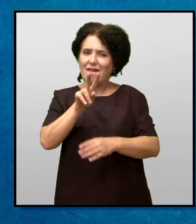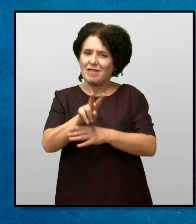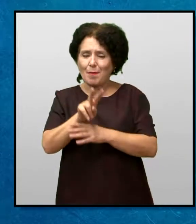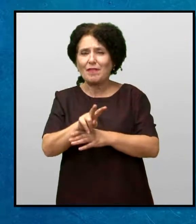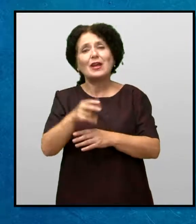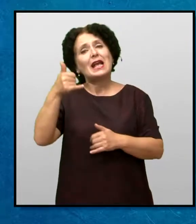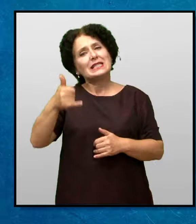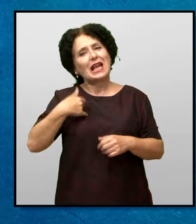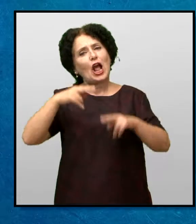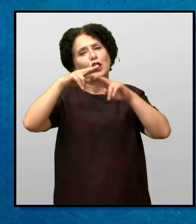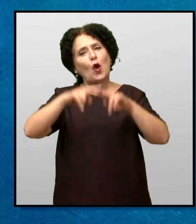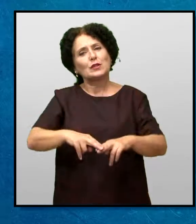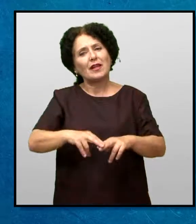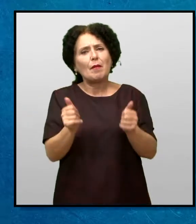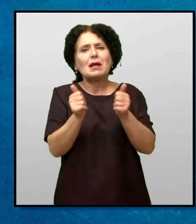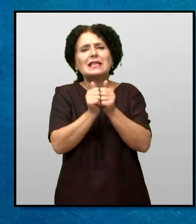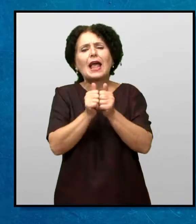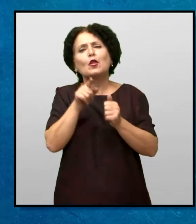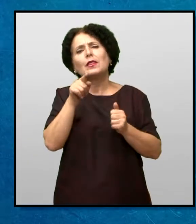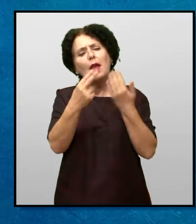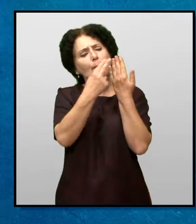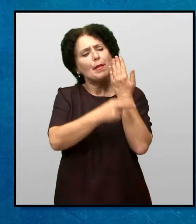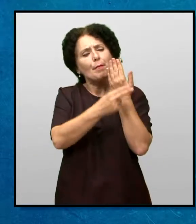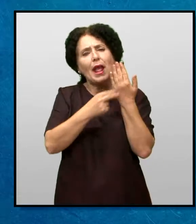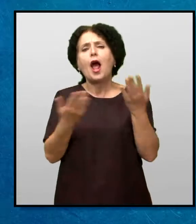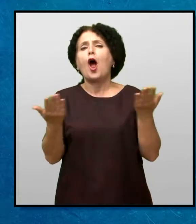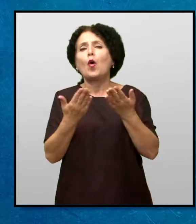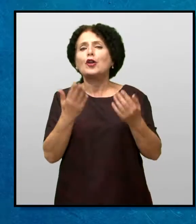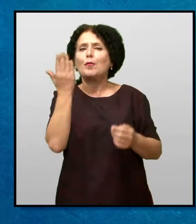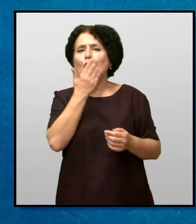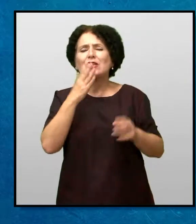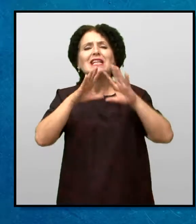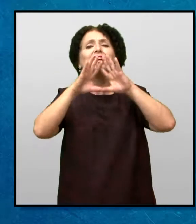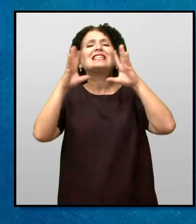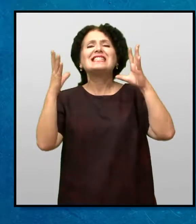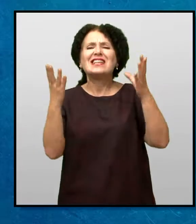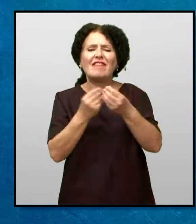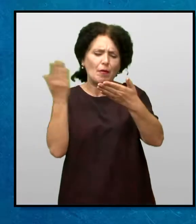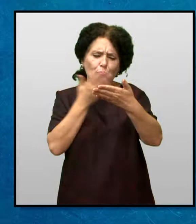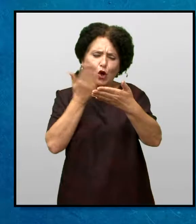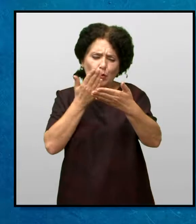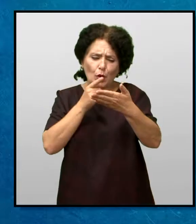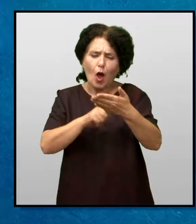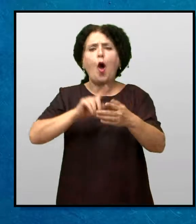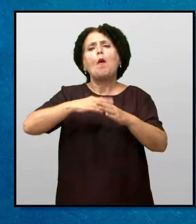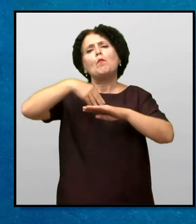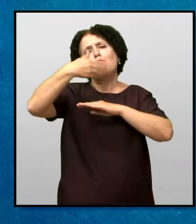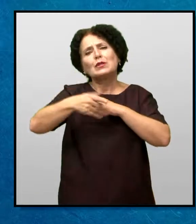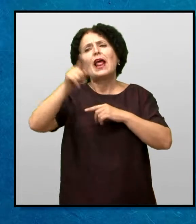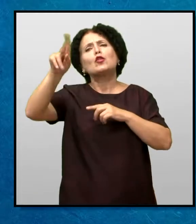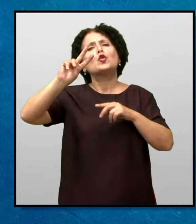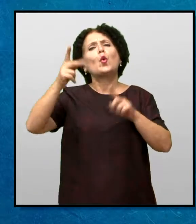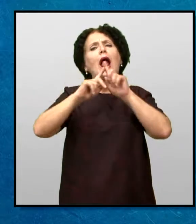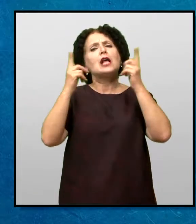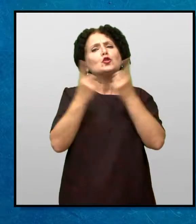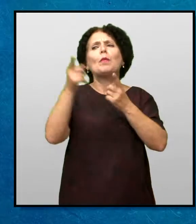А сега ке те оставам Заедно со библијата Кога ке прочиташ Се што сакаш да прочиташ Дојди во другата соба И